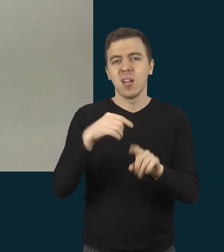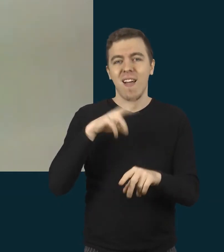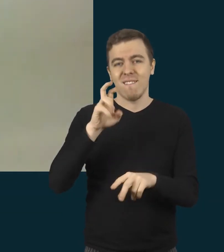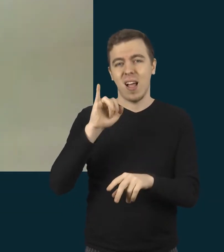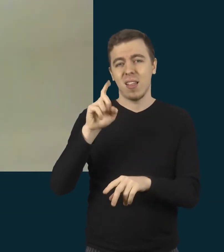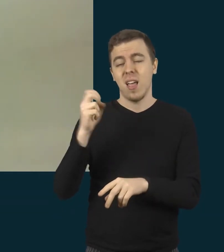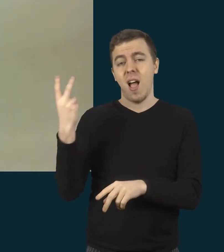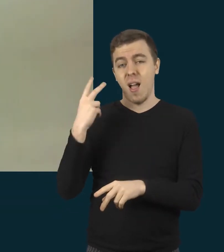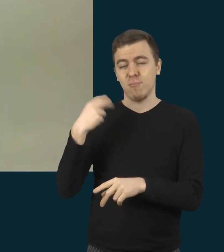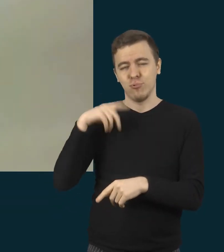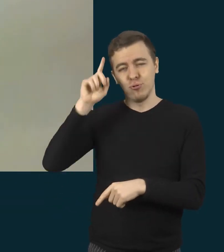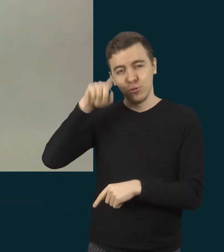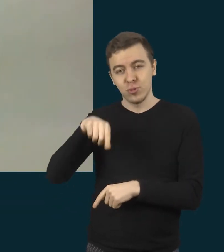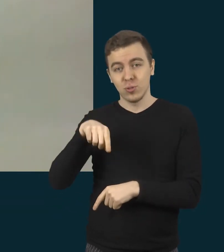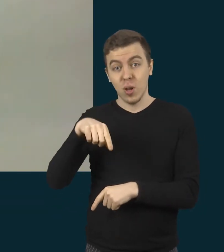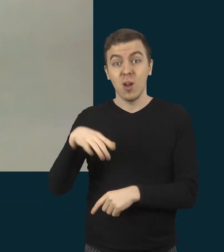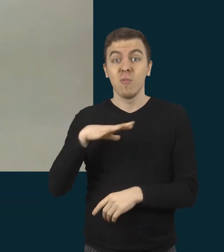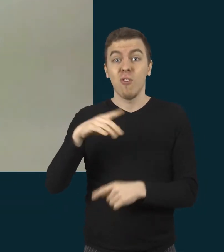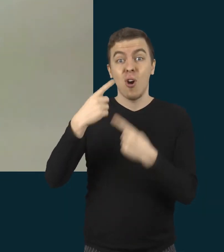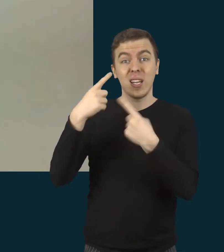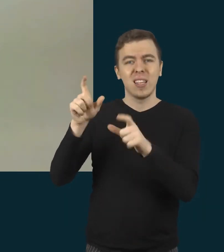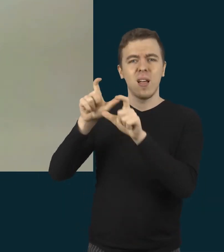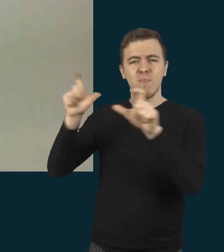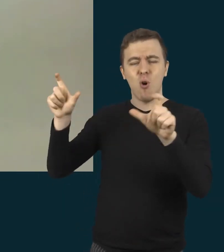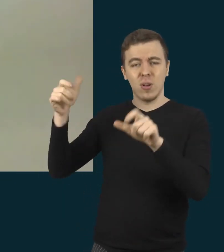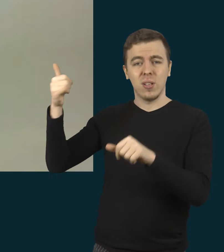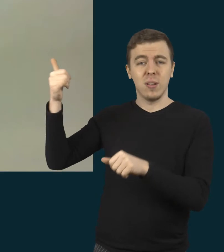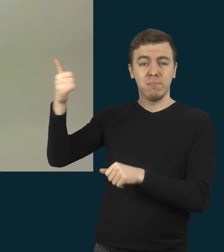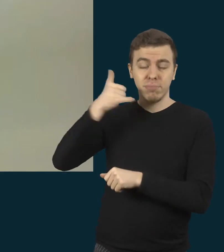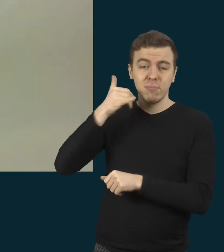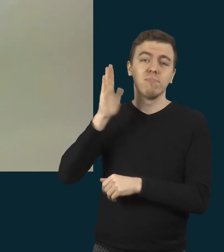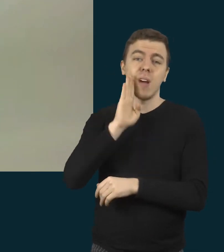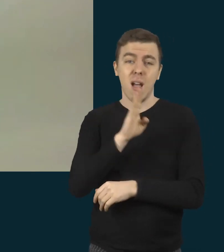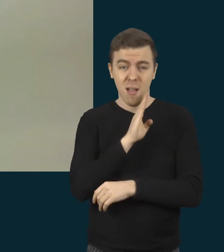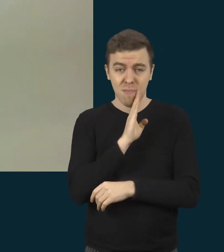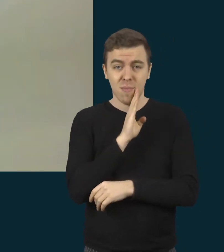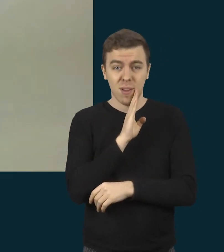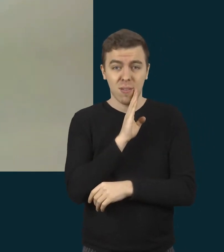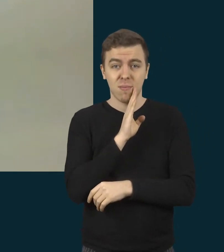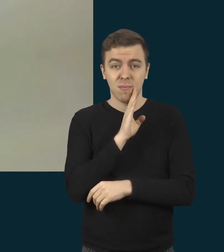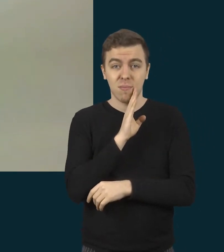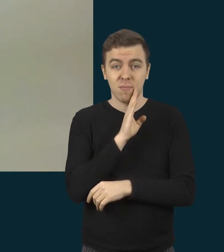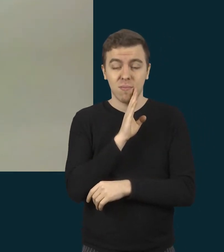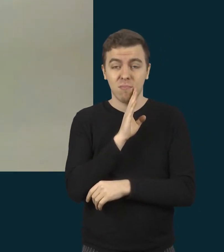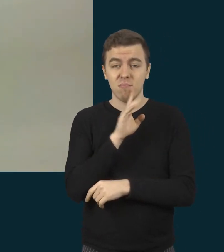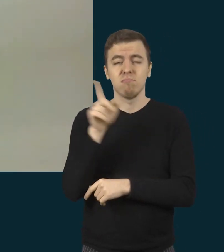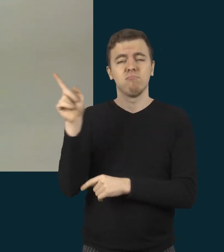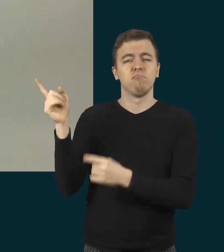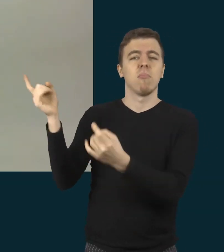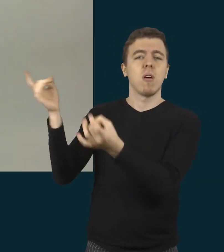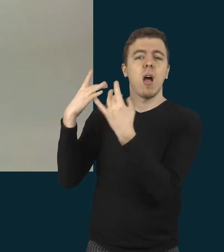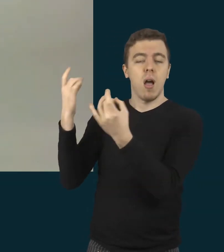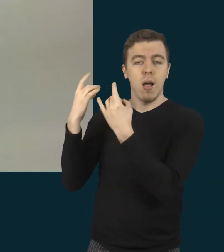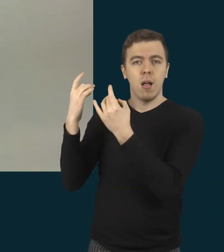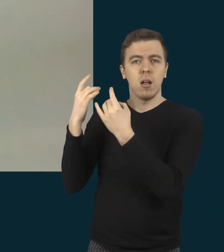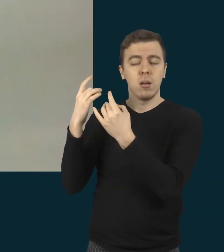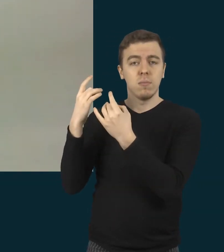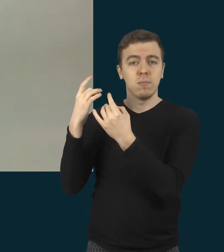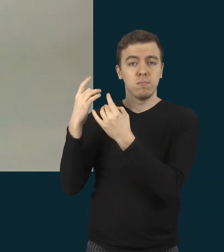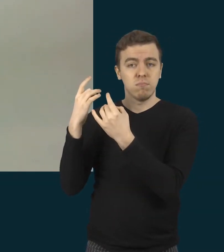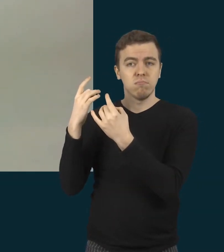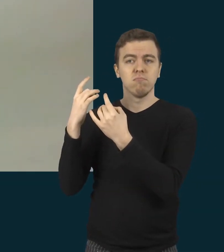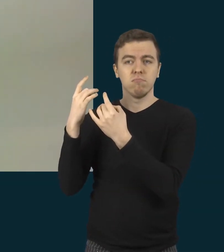žinome, paskambino mums iš kitos mokyklos mama. Ir jis sako, žinokite,